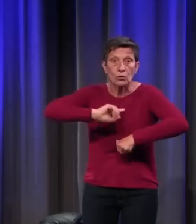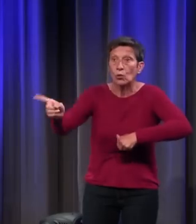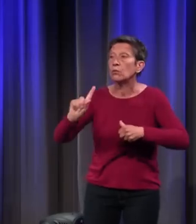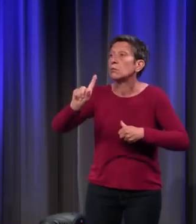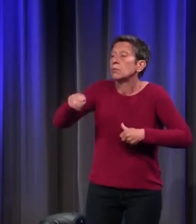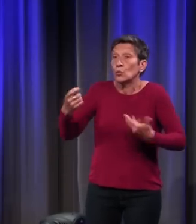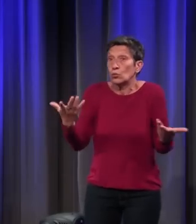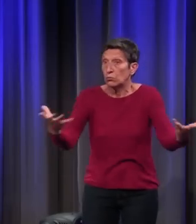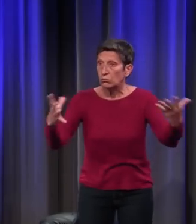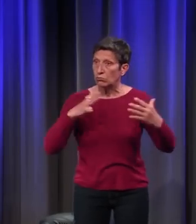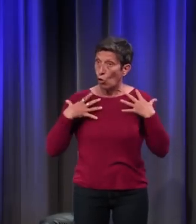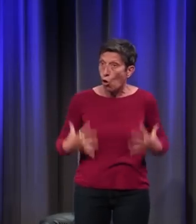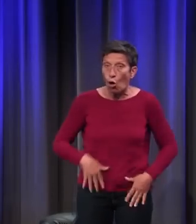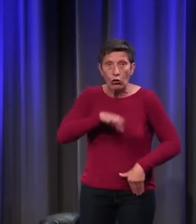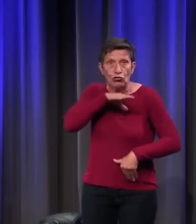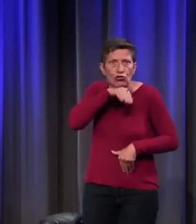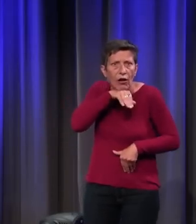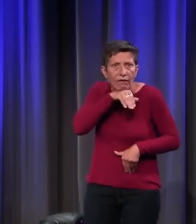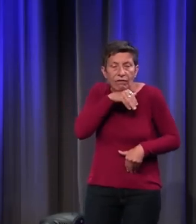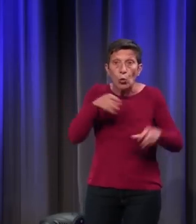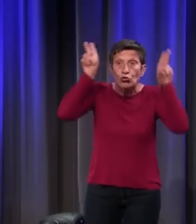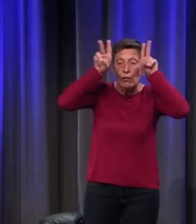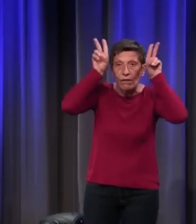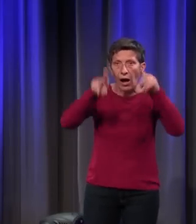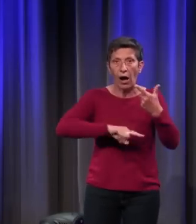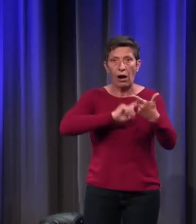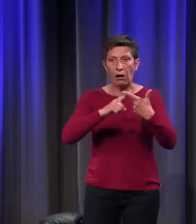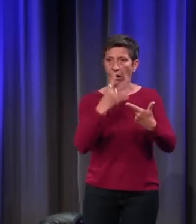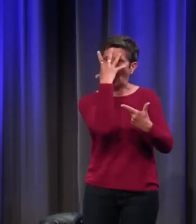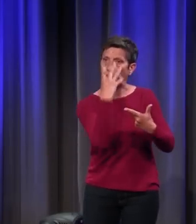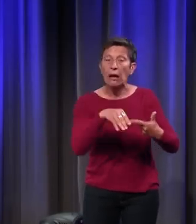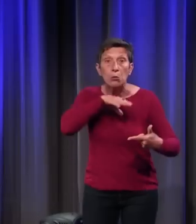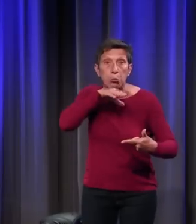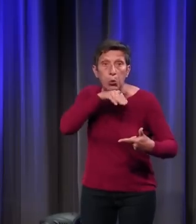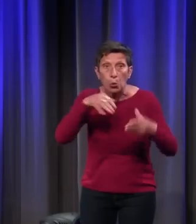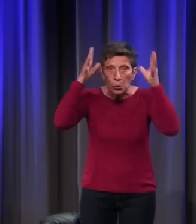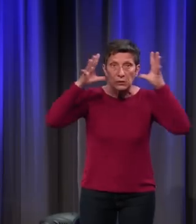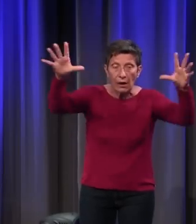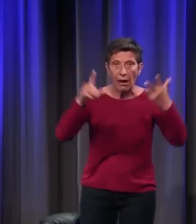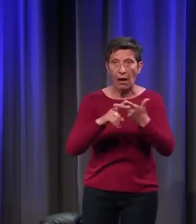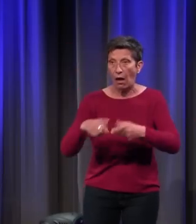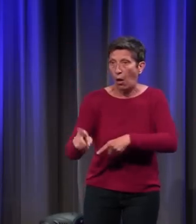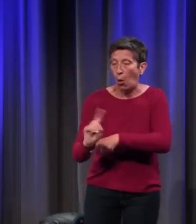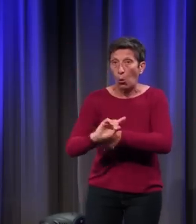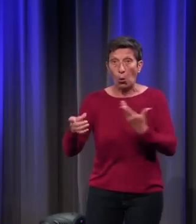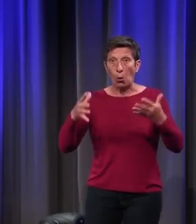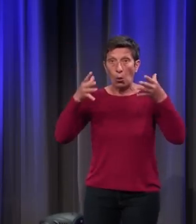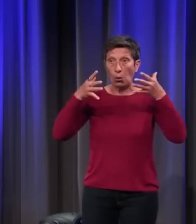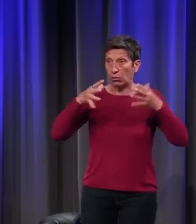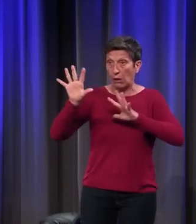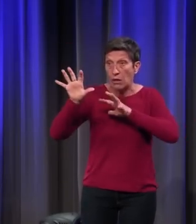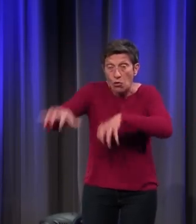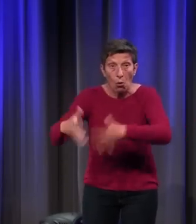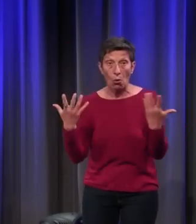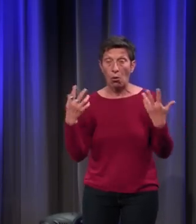corps de chèvre ou de cheval, une tête de bouc ou de cerf, une queue de lion, des pattes de taureau, une